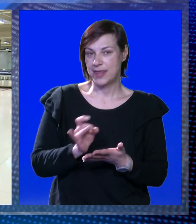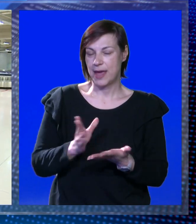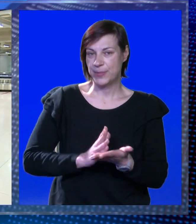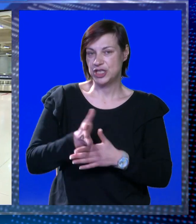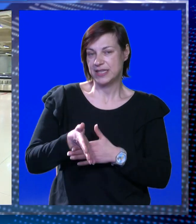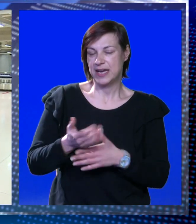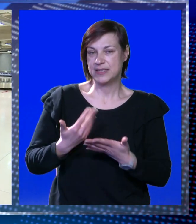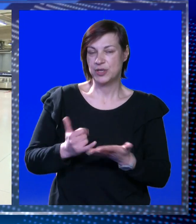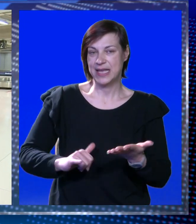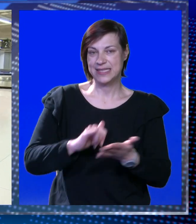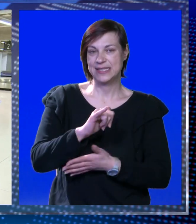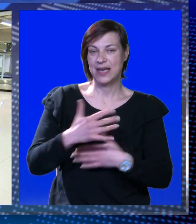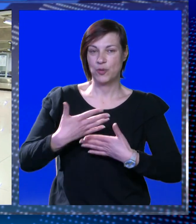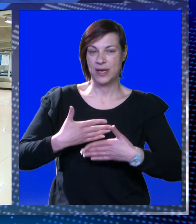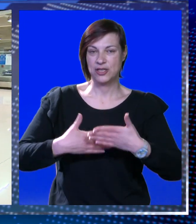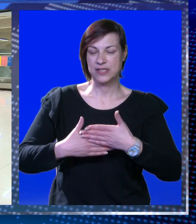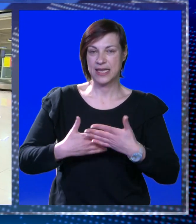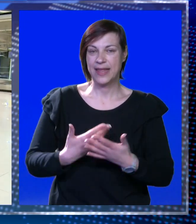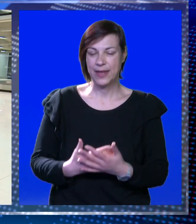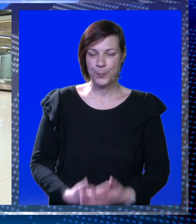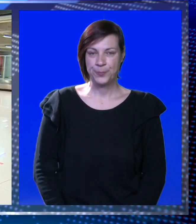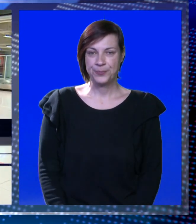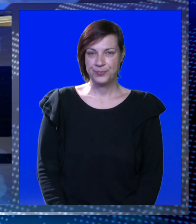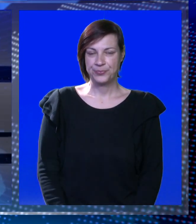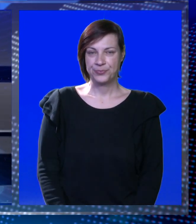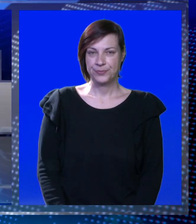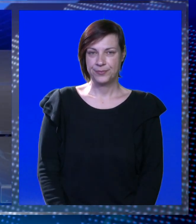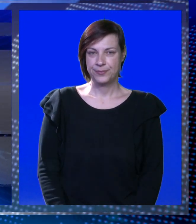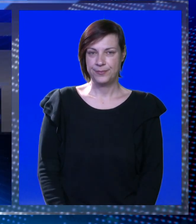najbržih transporta iz Rakoplova do zgrade aerodroma.